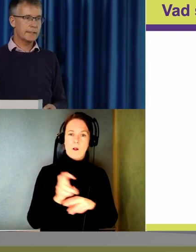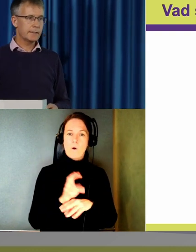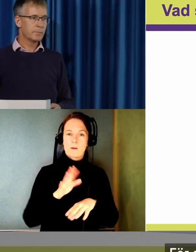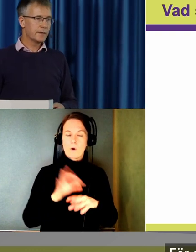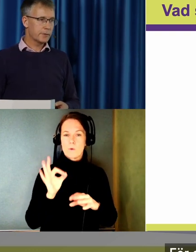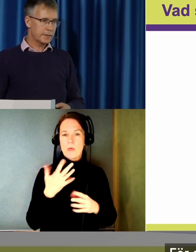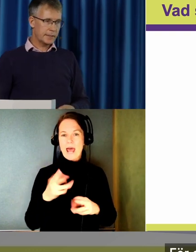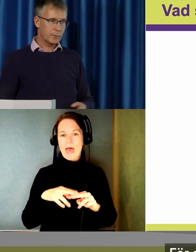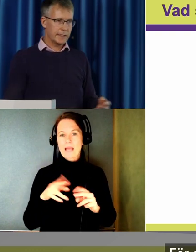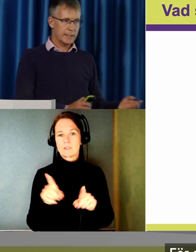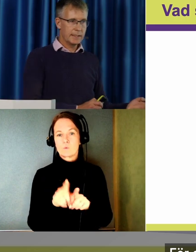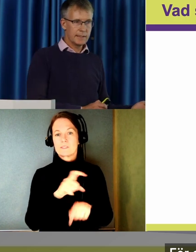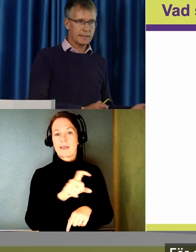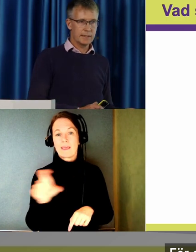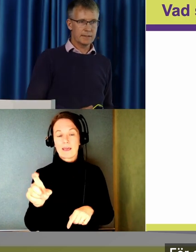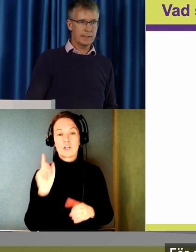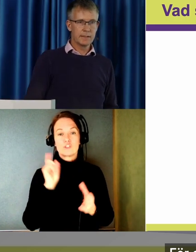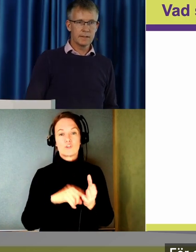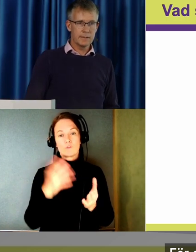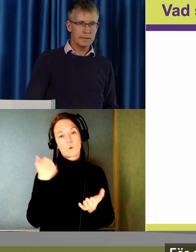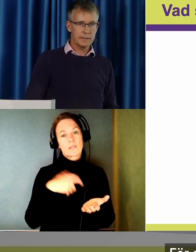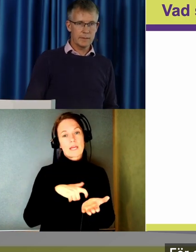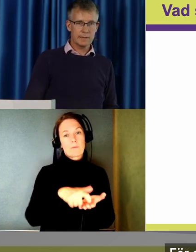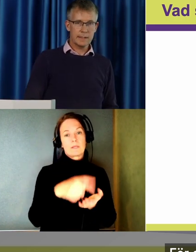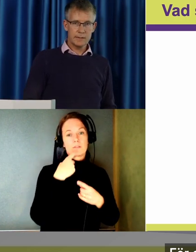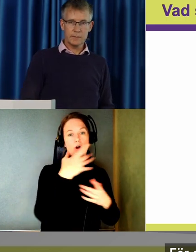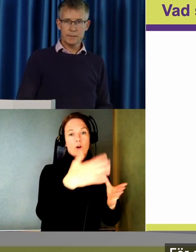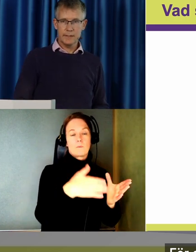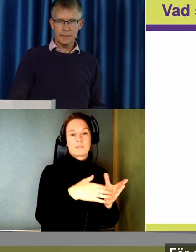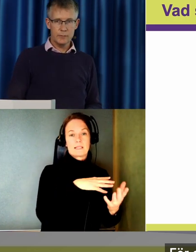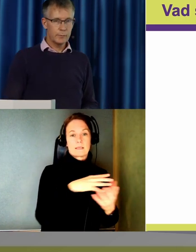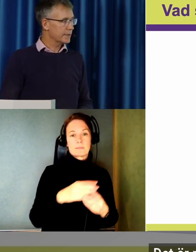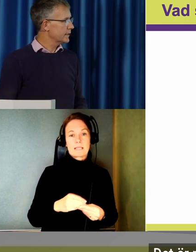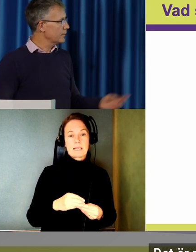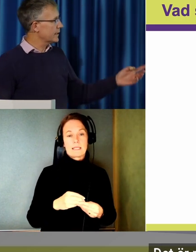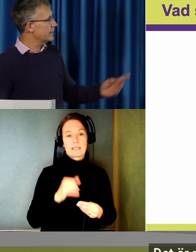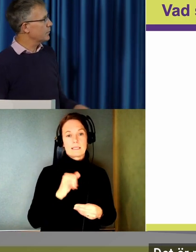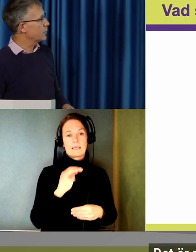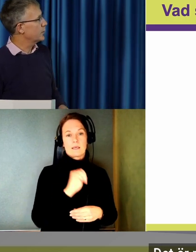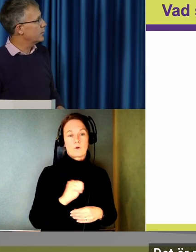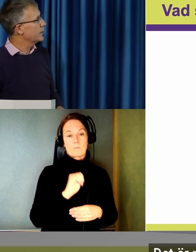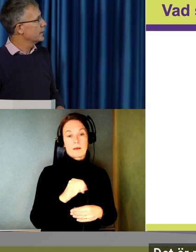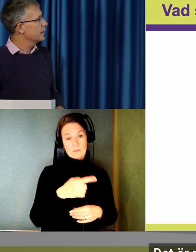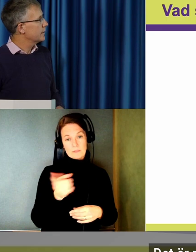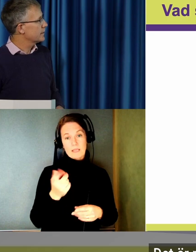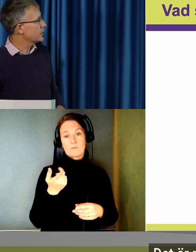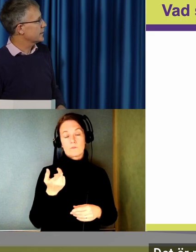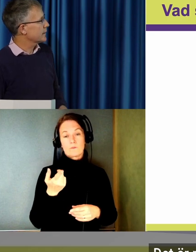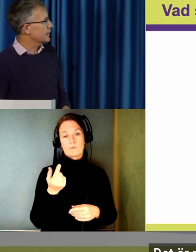hos er för att kunna rapportera in lite grann till en sammanställning då i Europa. Så det är några exempel på hur